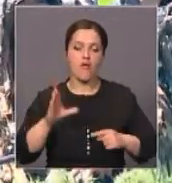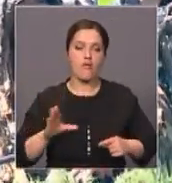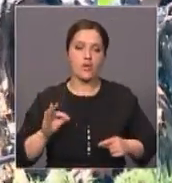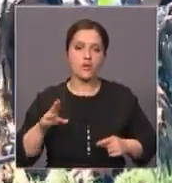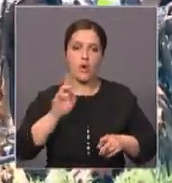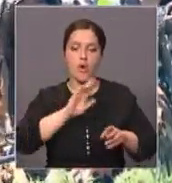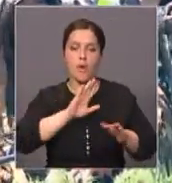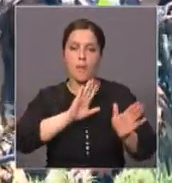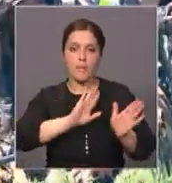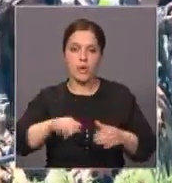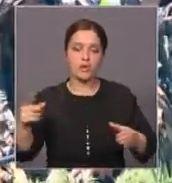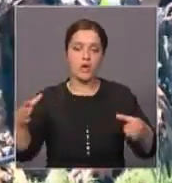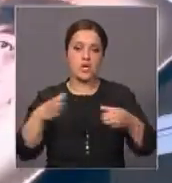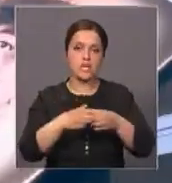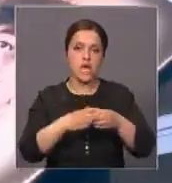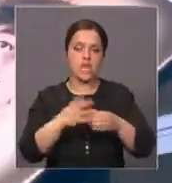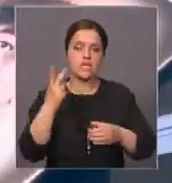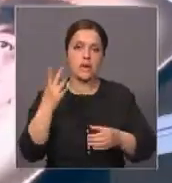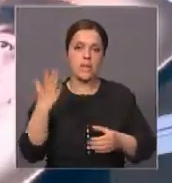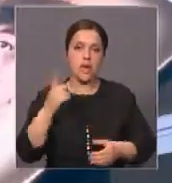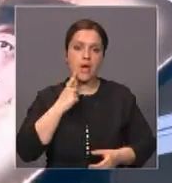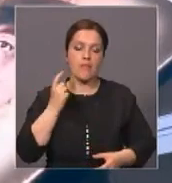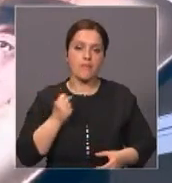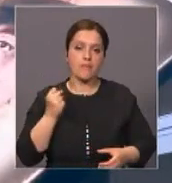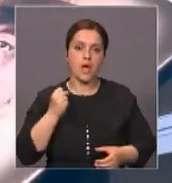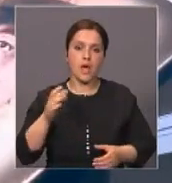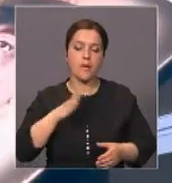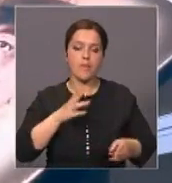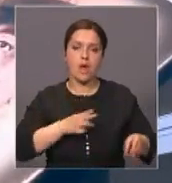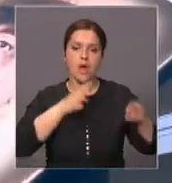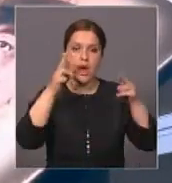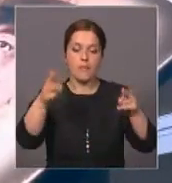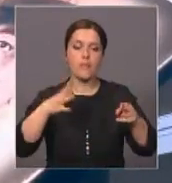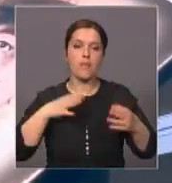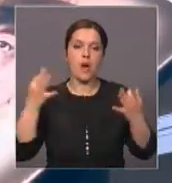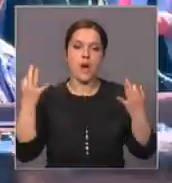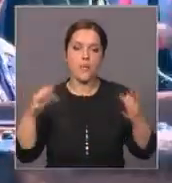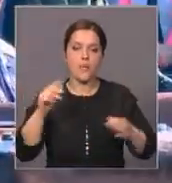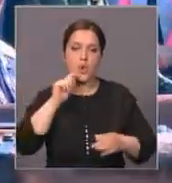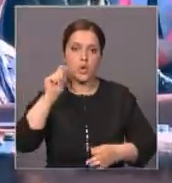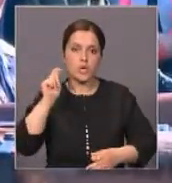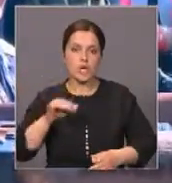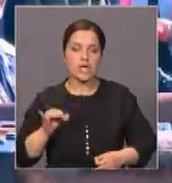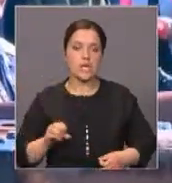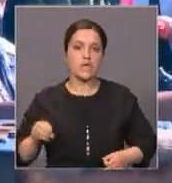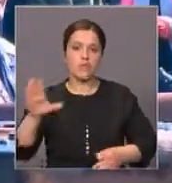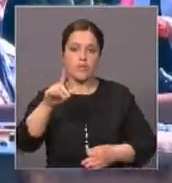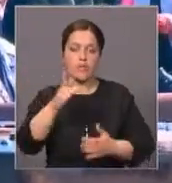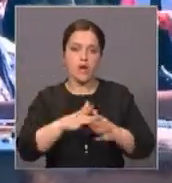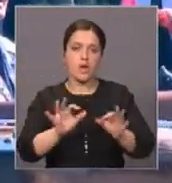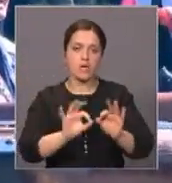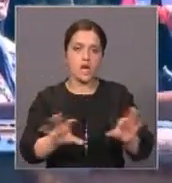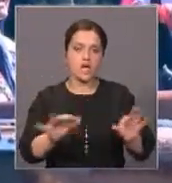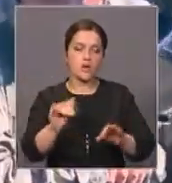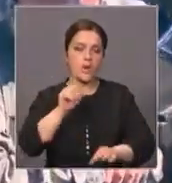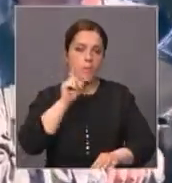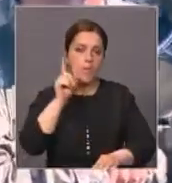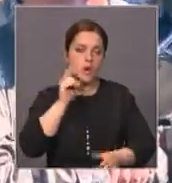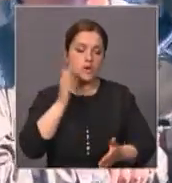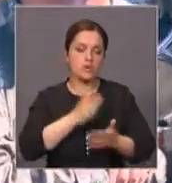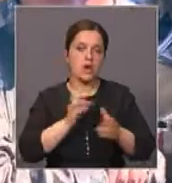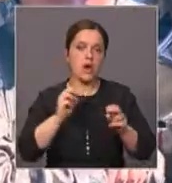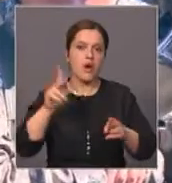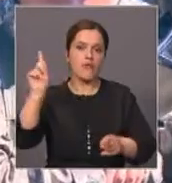-го десантного гвардейского полка отправился освобождать Украину и страны Европы. Ему и есть что рассказать нынешнему поколению